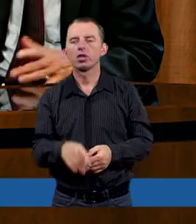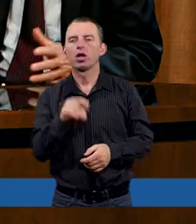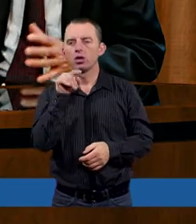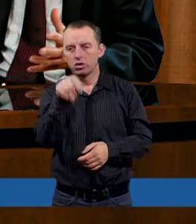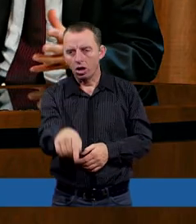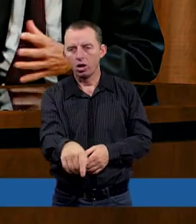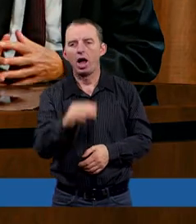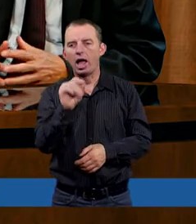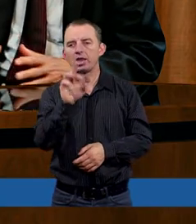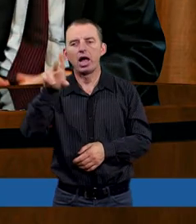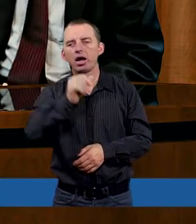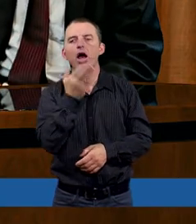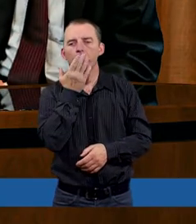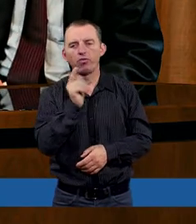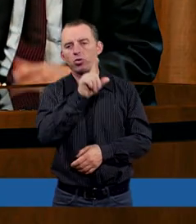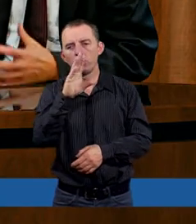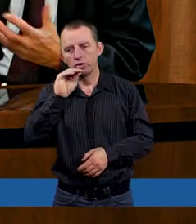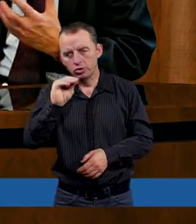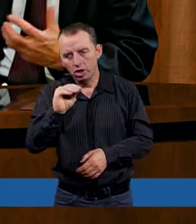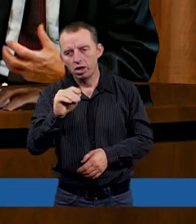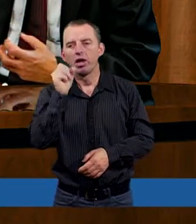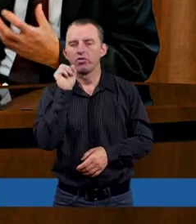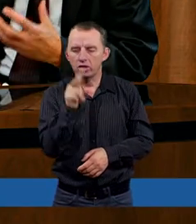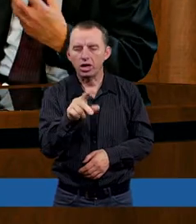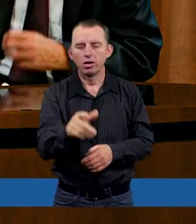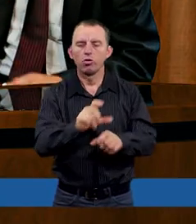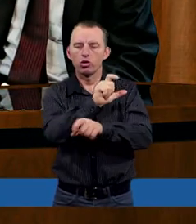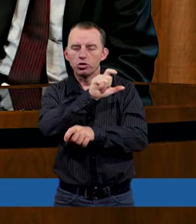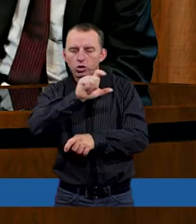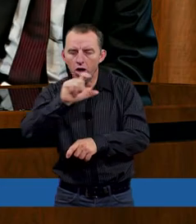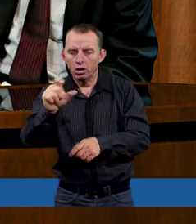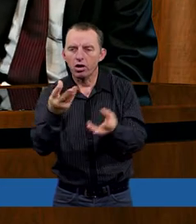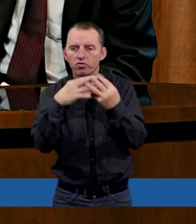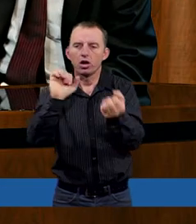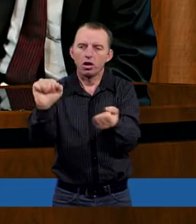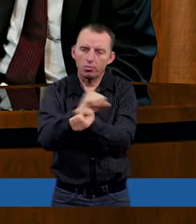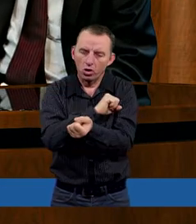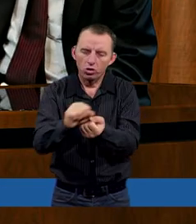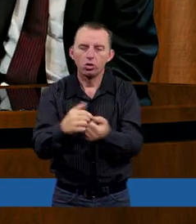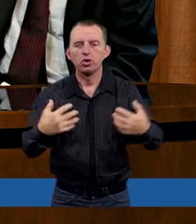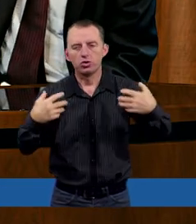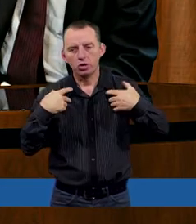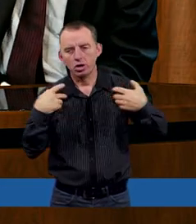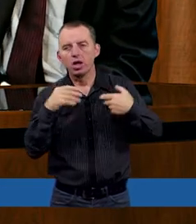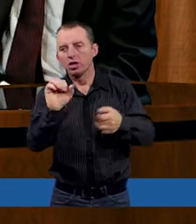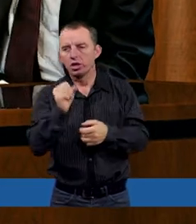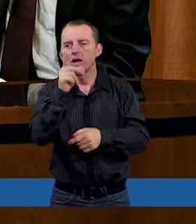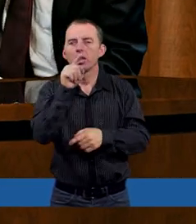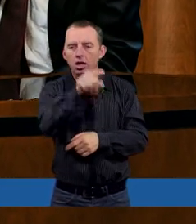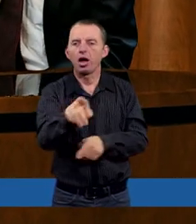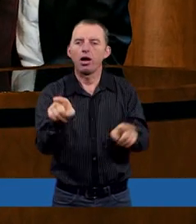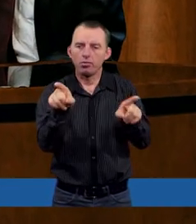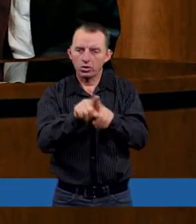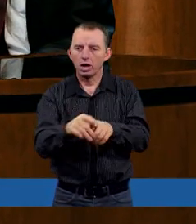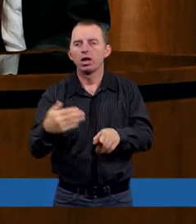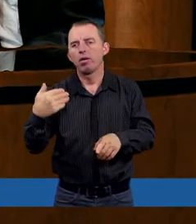co Esterka mówiła, że w takim czasie wielkiego boju żyjemy, ale jednak tam też była